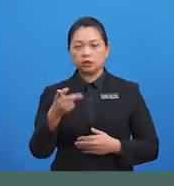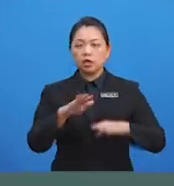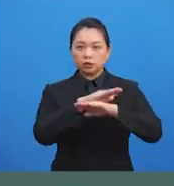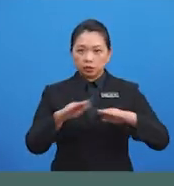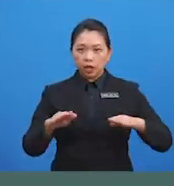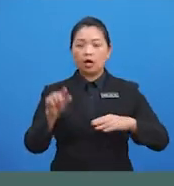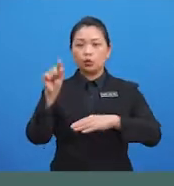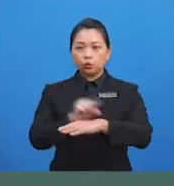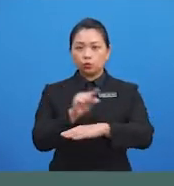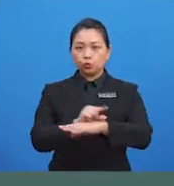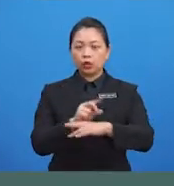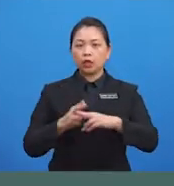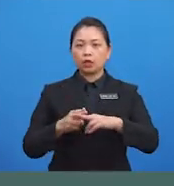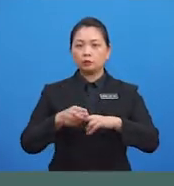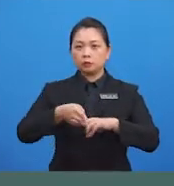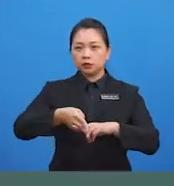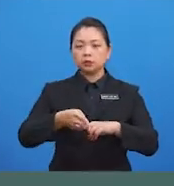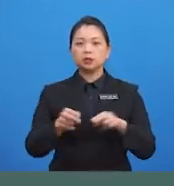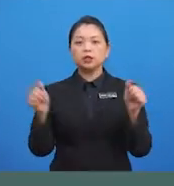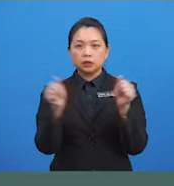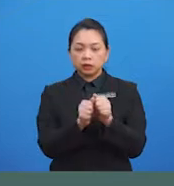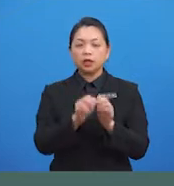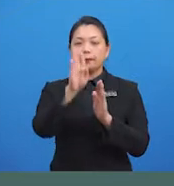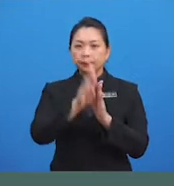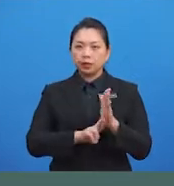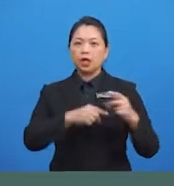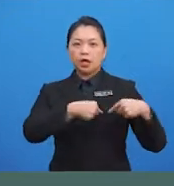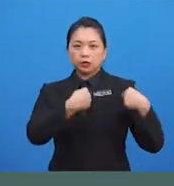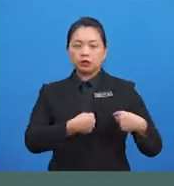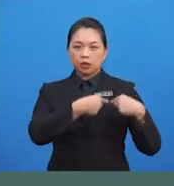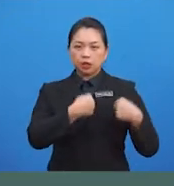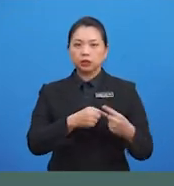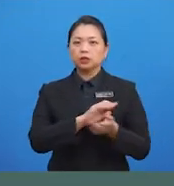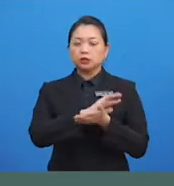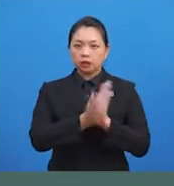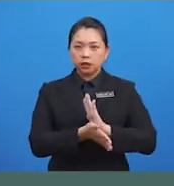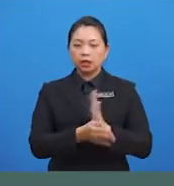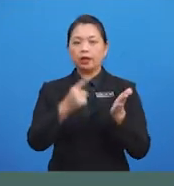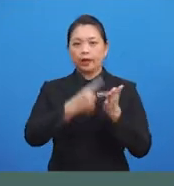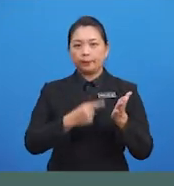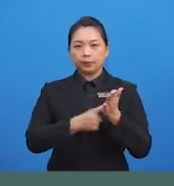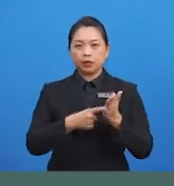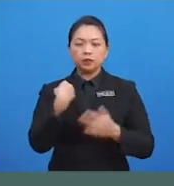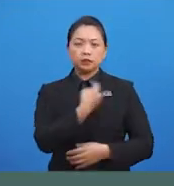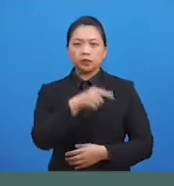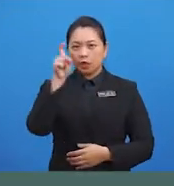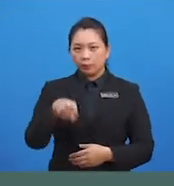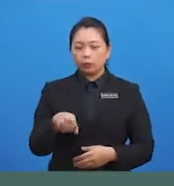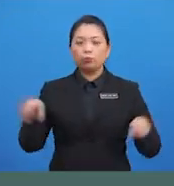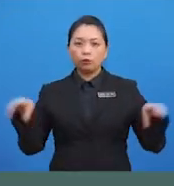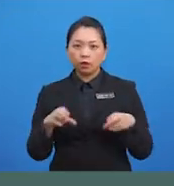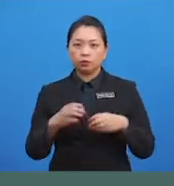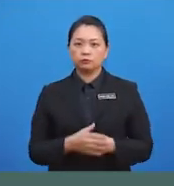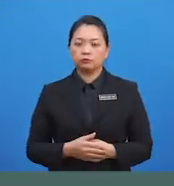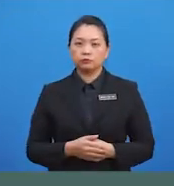menggunakan pisau Dengan berhati-hati Maka, apakah yang kita sepatutnya